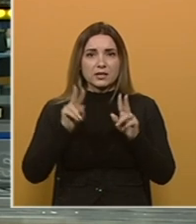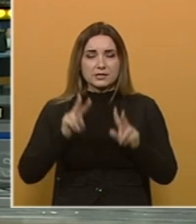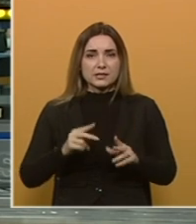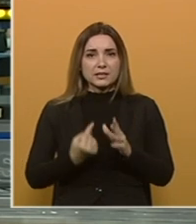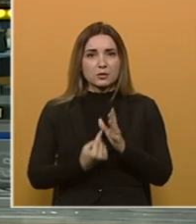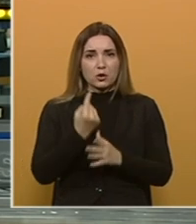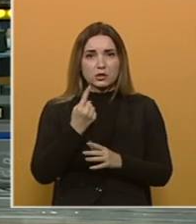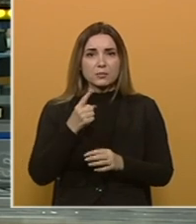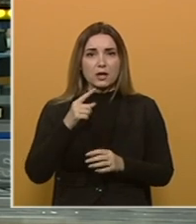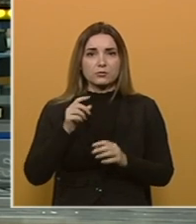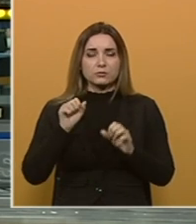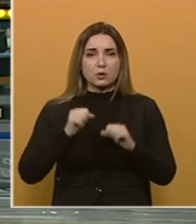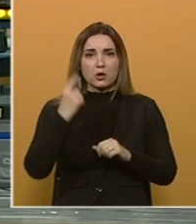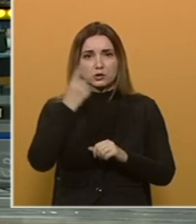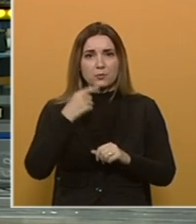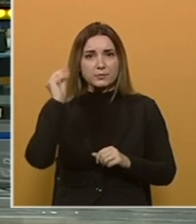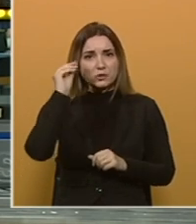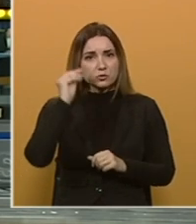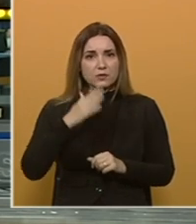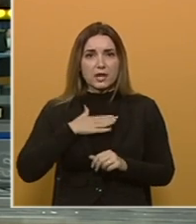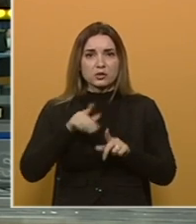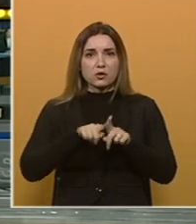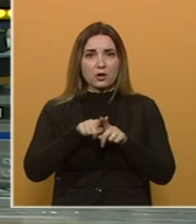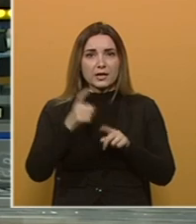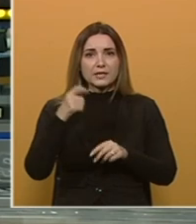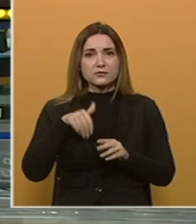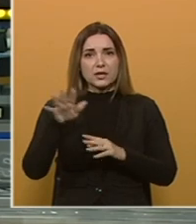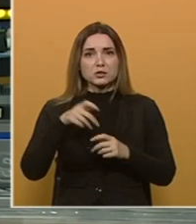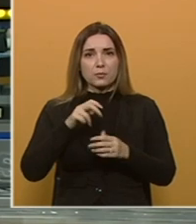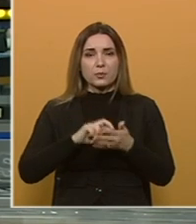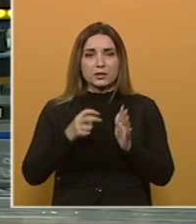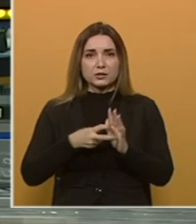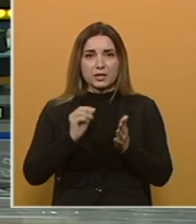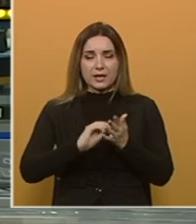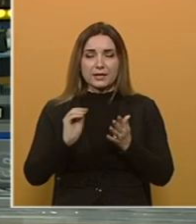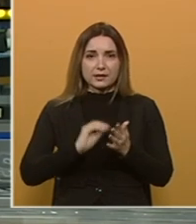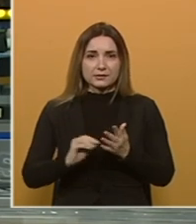istinitim događajima i osobnim iskustvima naše kolege iz vanjsko-političke redakcije.